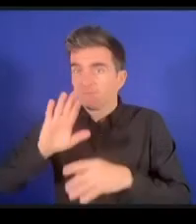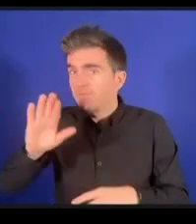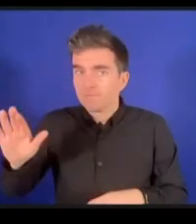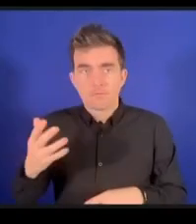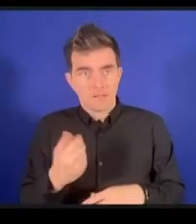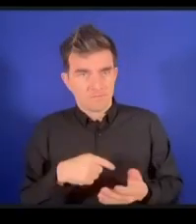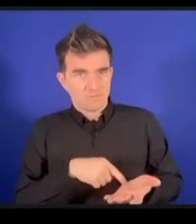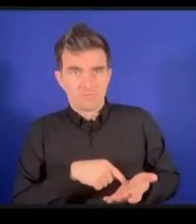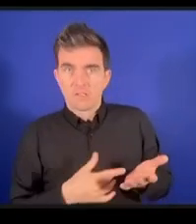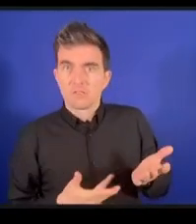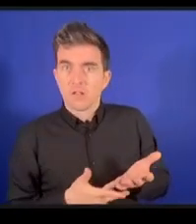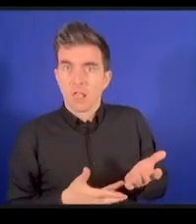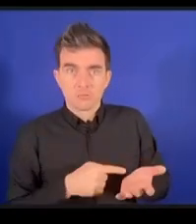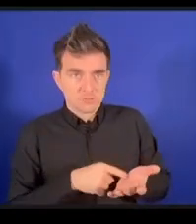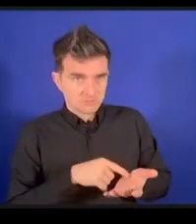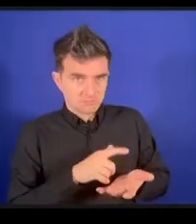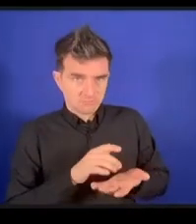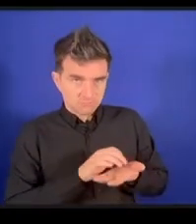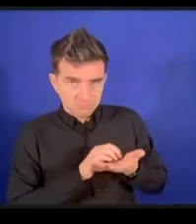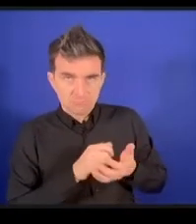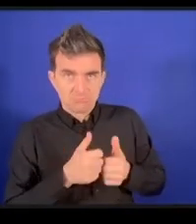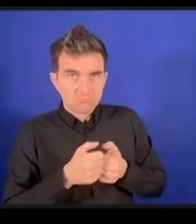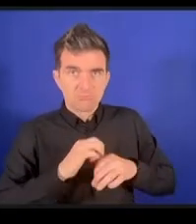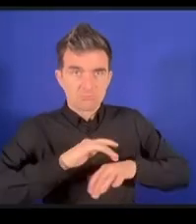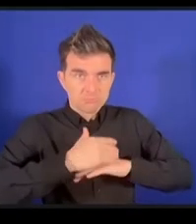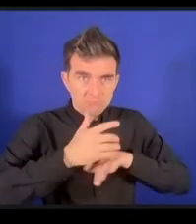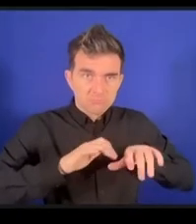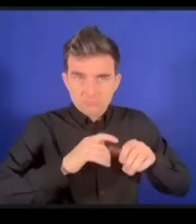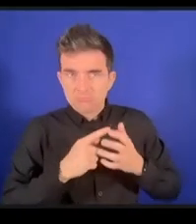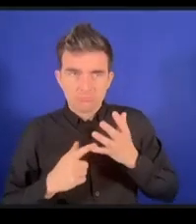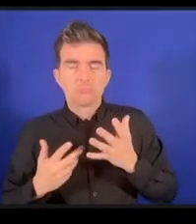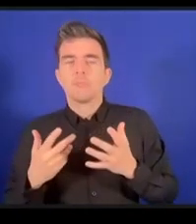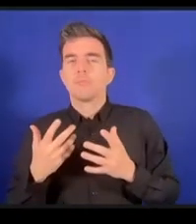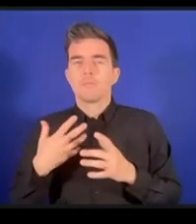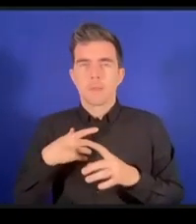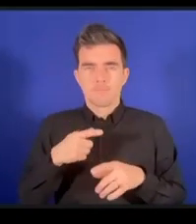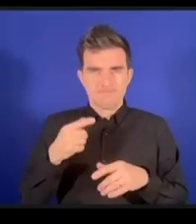側に関しても同じことが言えると思いますテクノロジーが今